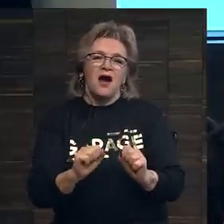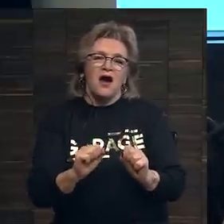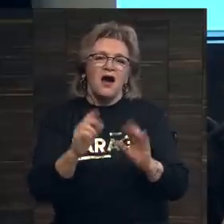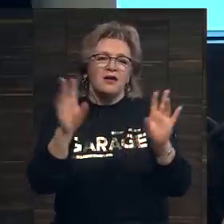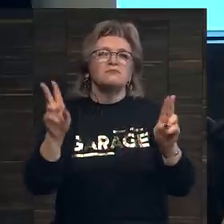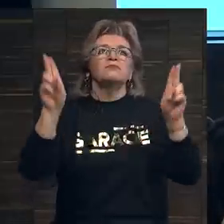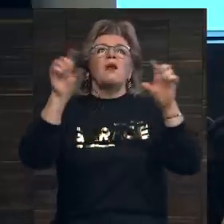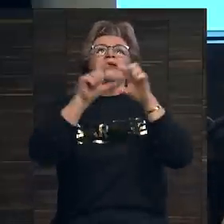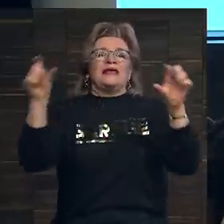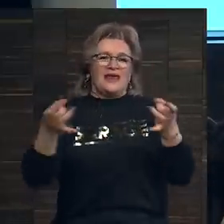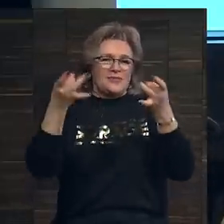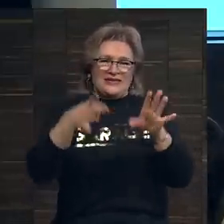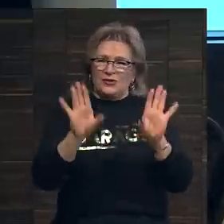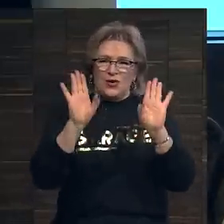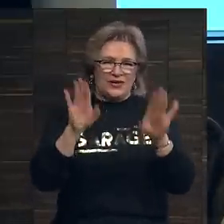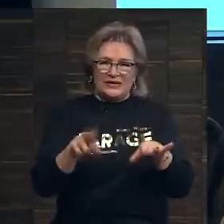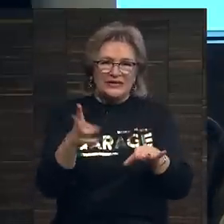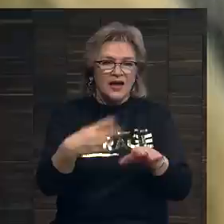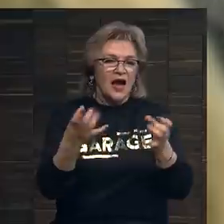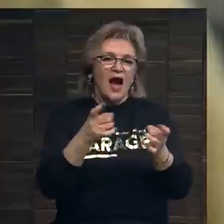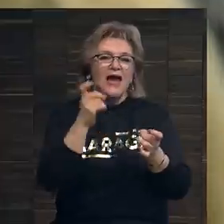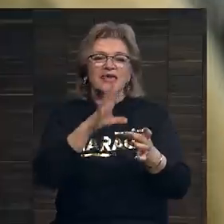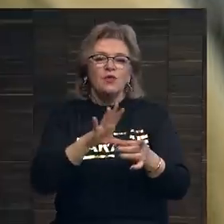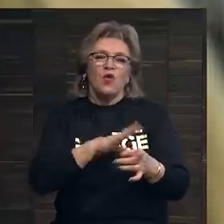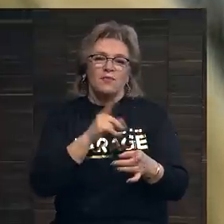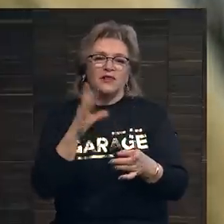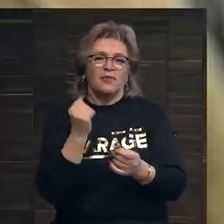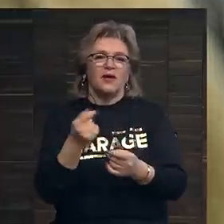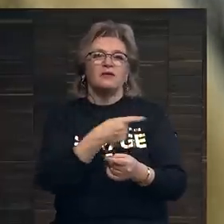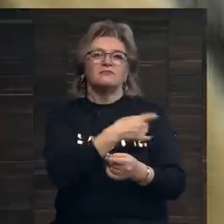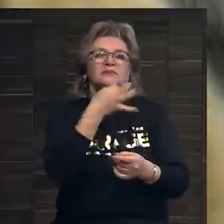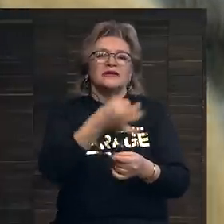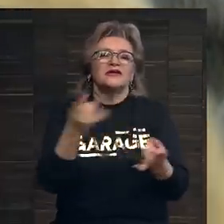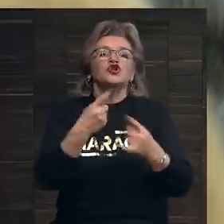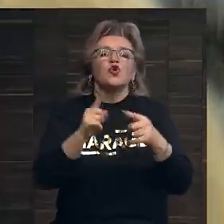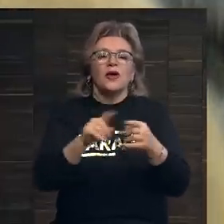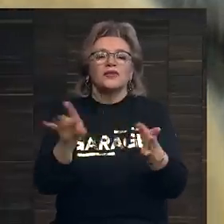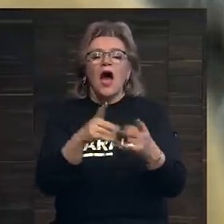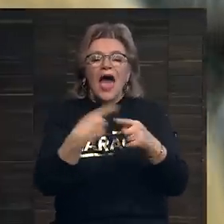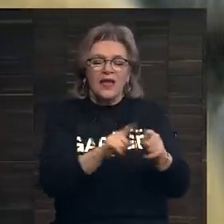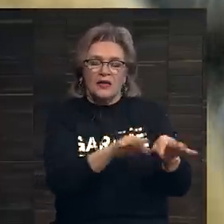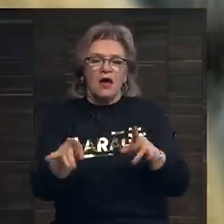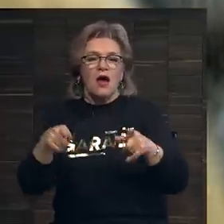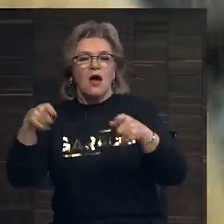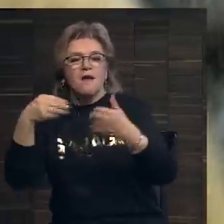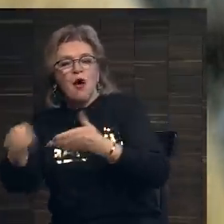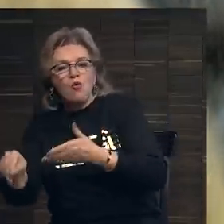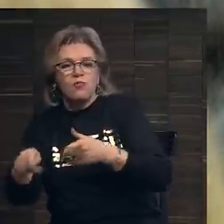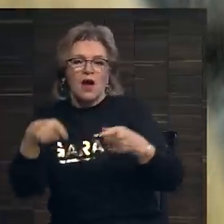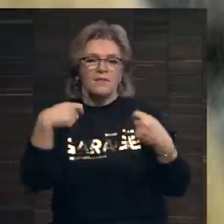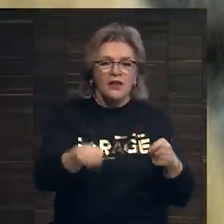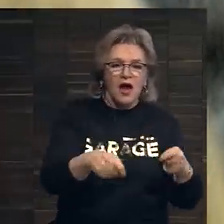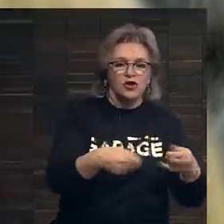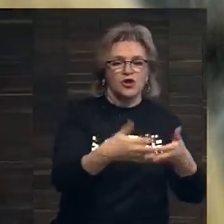Определение довольно простое. И неплохим рабочим определением будет процесс покупки или продажи товаров или